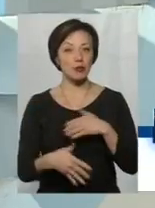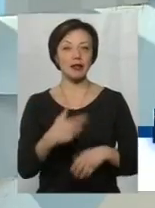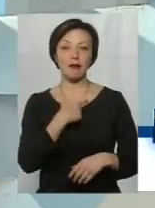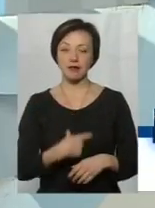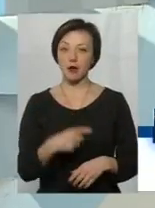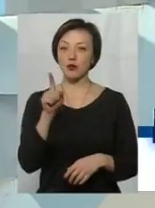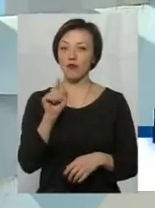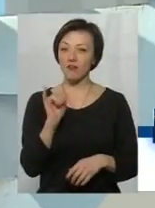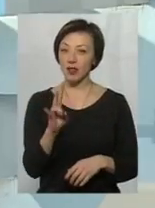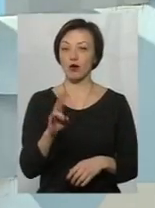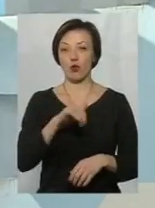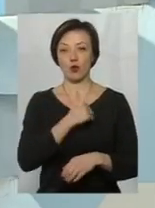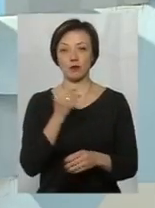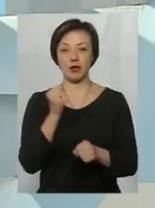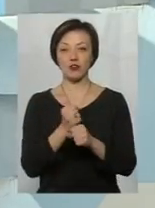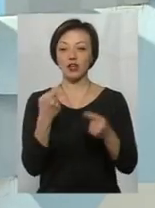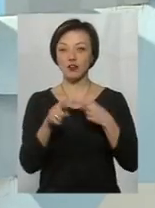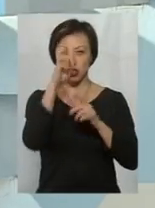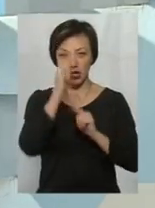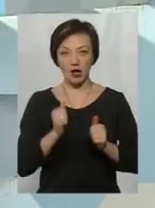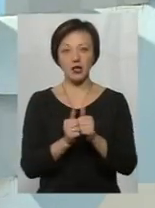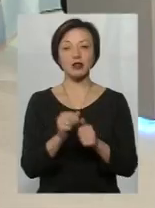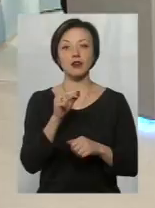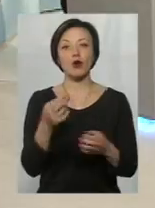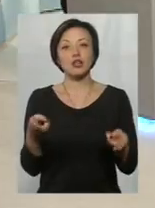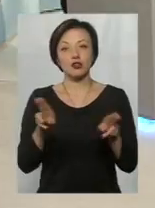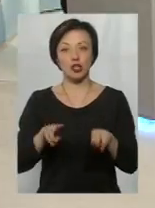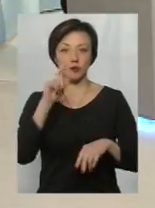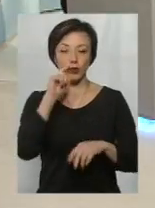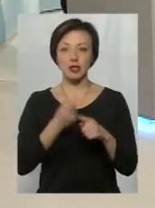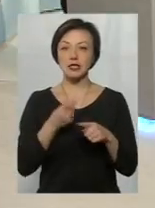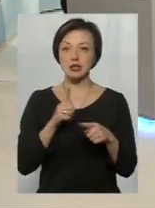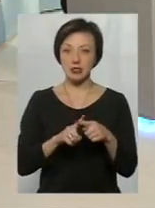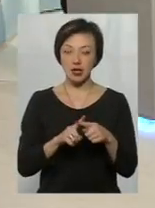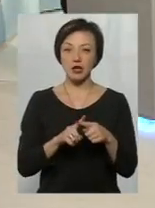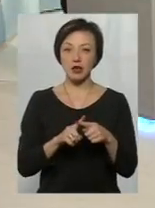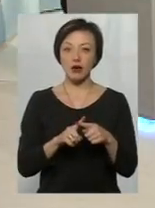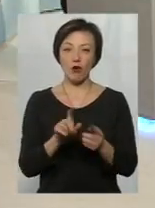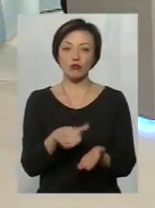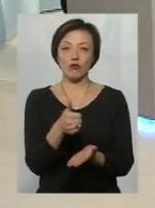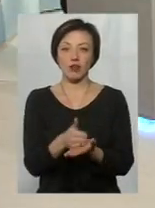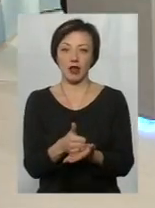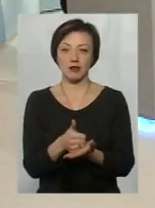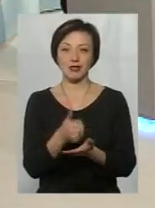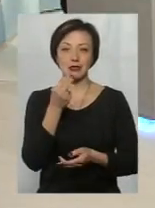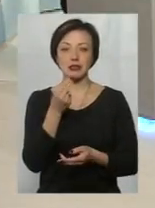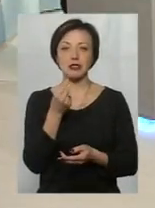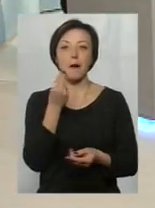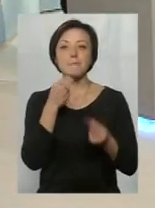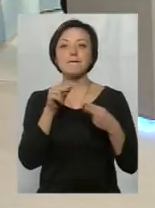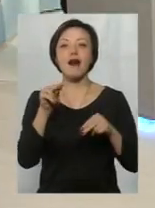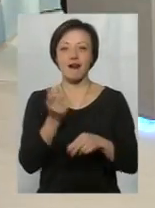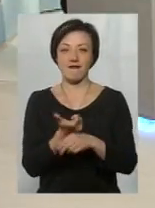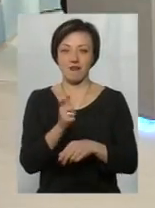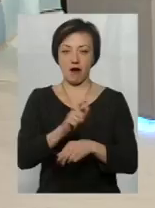себе, чи він хоче працювати в іншій країні, чи він все ж таки хоче залишатися в Україні. Це переваг, звичайно, саме основне. Пан Сергій? Я абсолютно